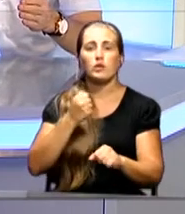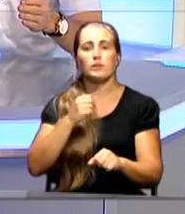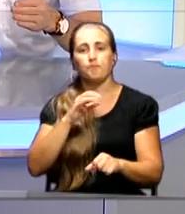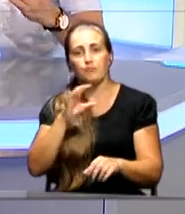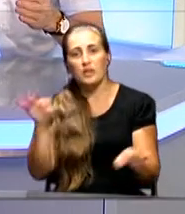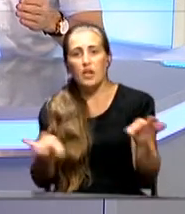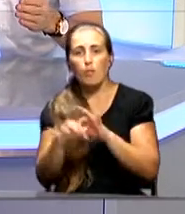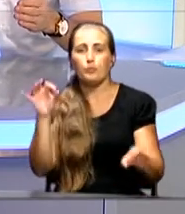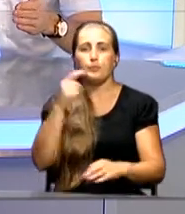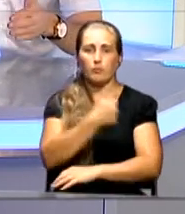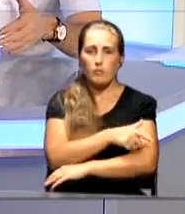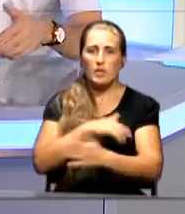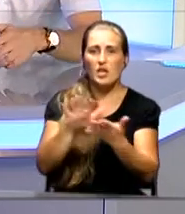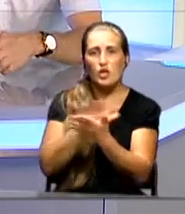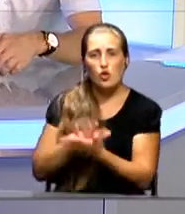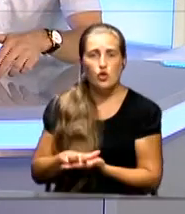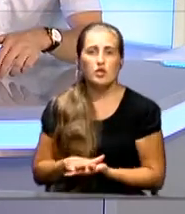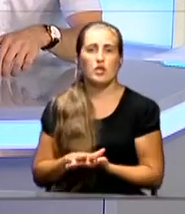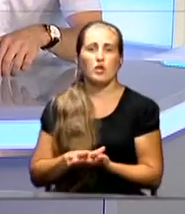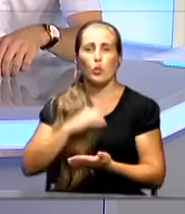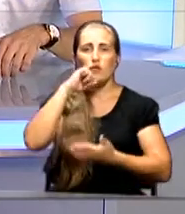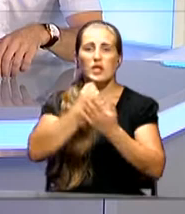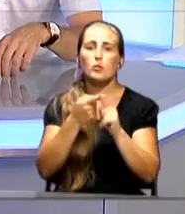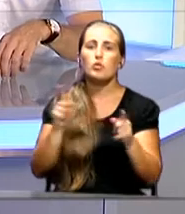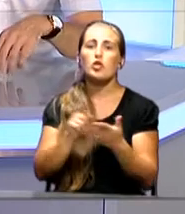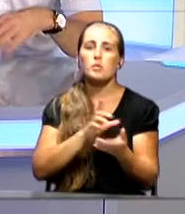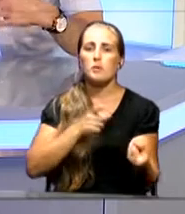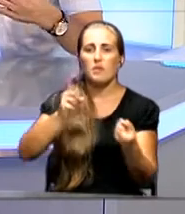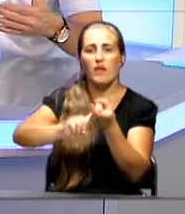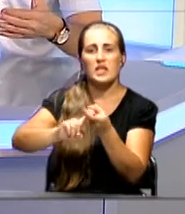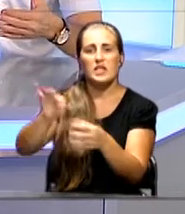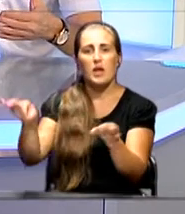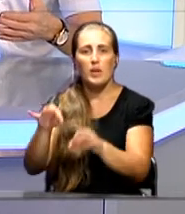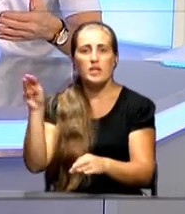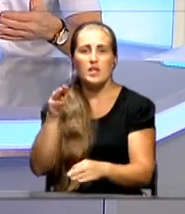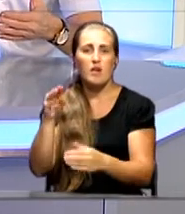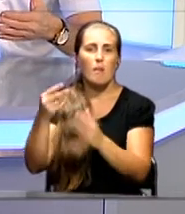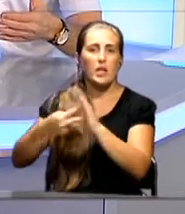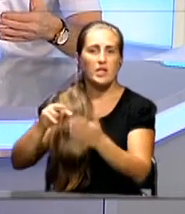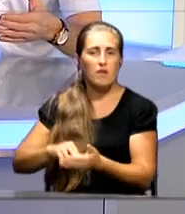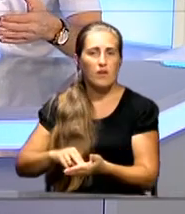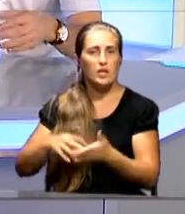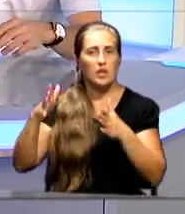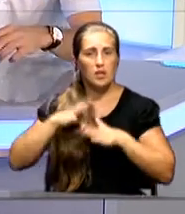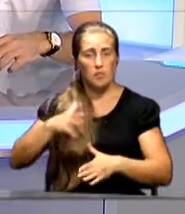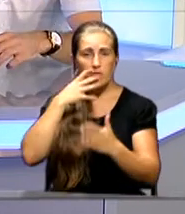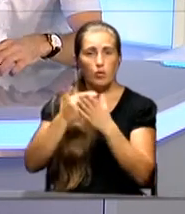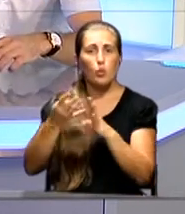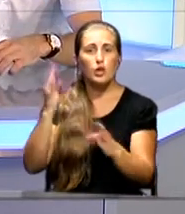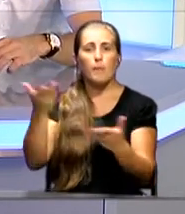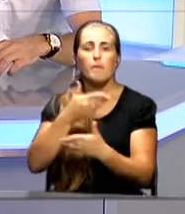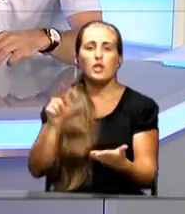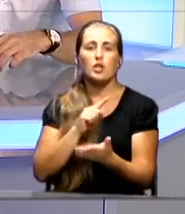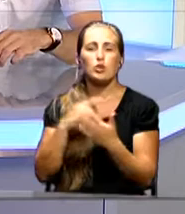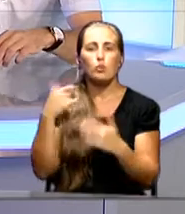очистки, утвердить ее, потому что она должна быть привязана к схеме территориального планирования Крыма, свою очередь. Мы уже должны